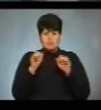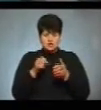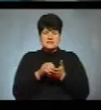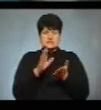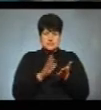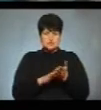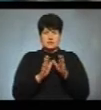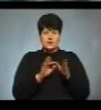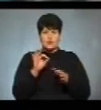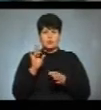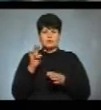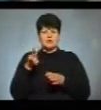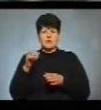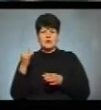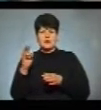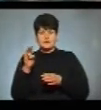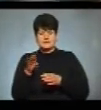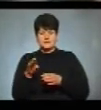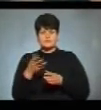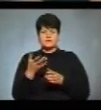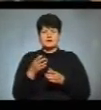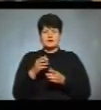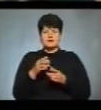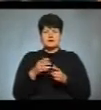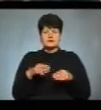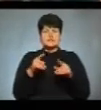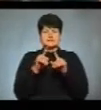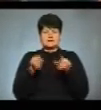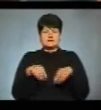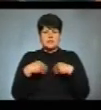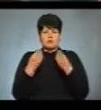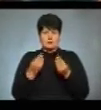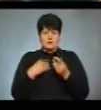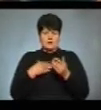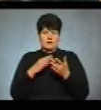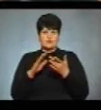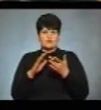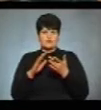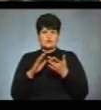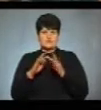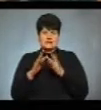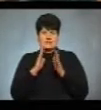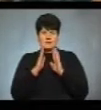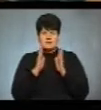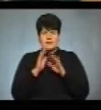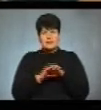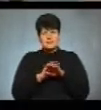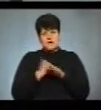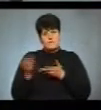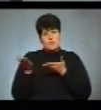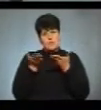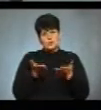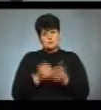онлайн через линки хайподаней на моєму сайти фейсбук-у. Ласка, попросимо.